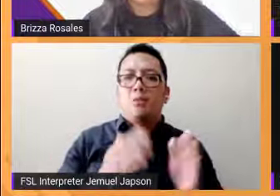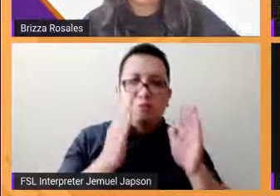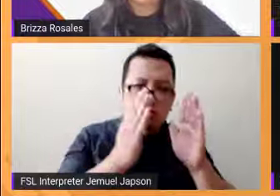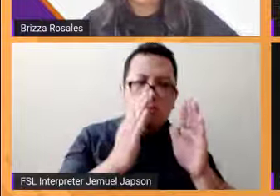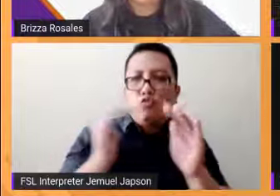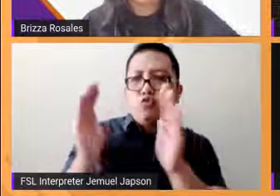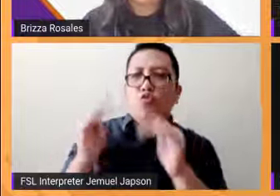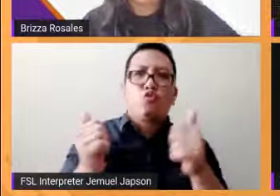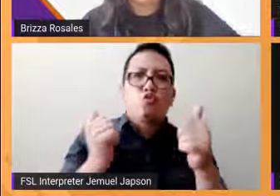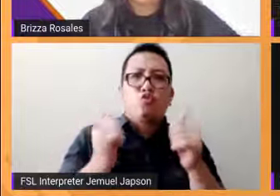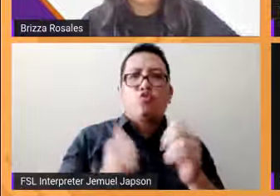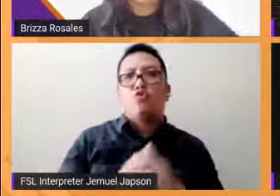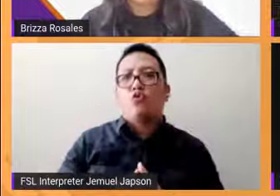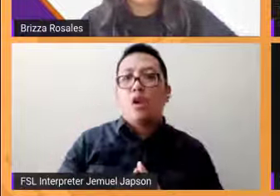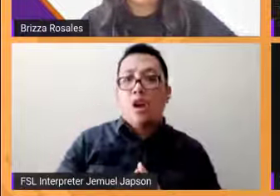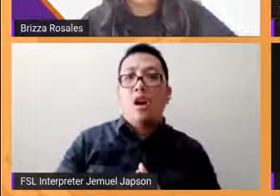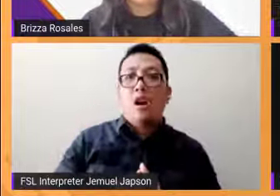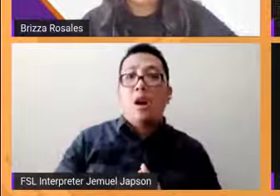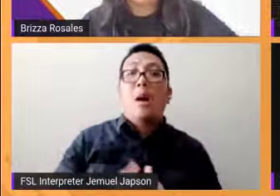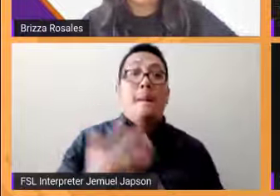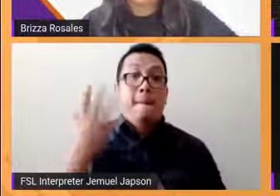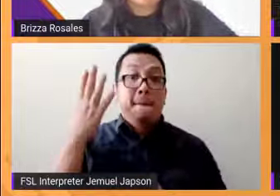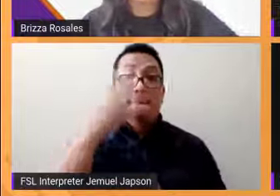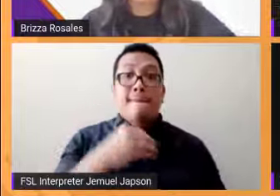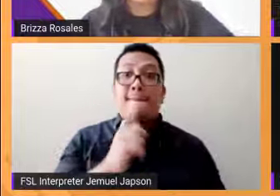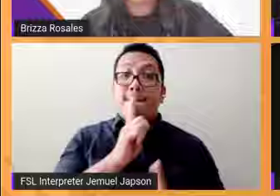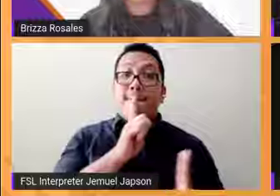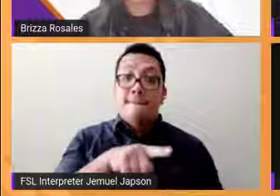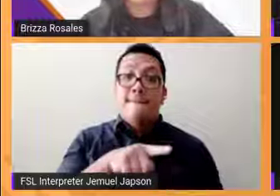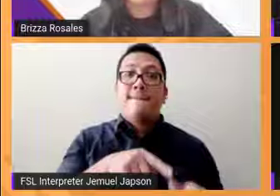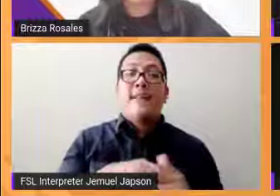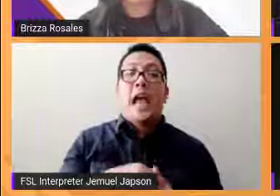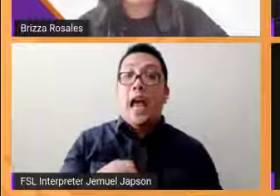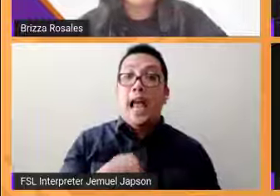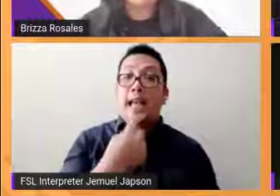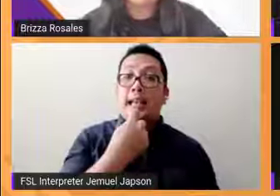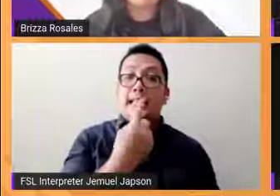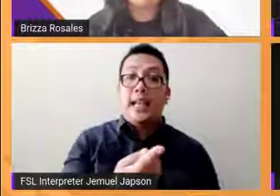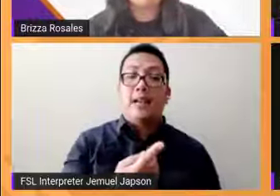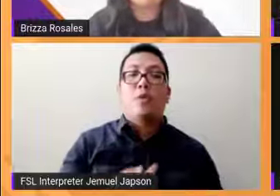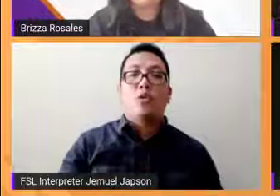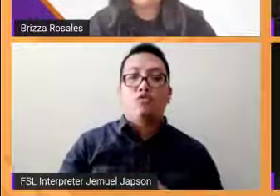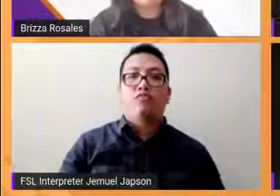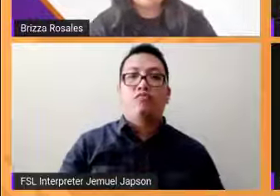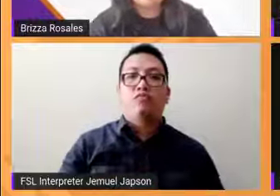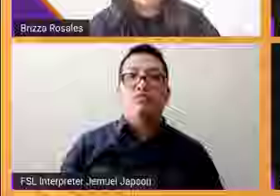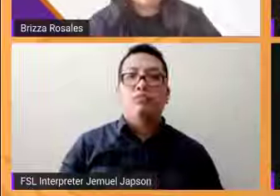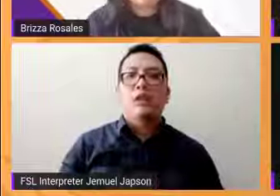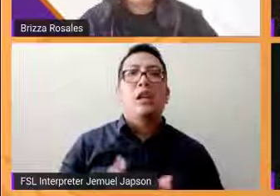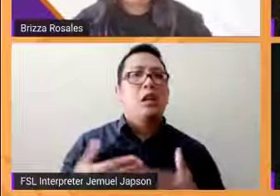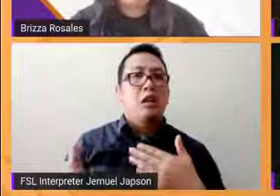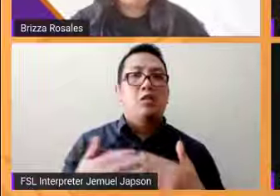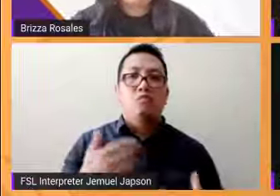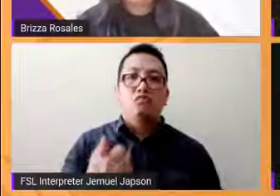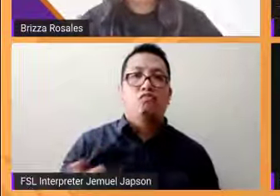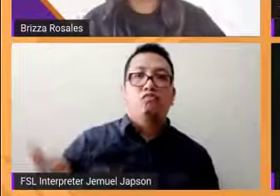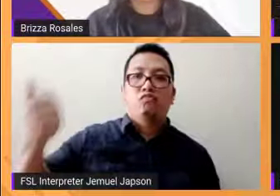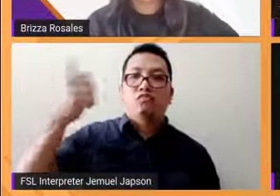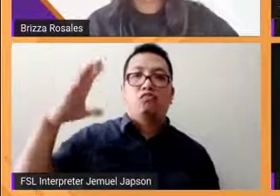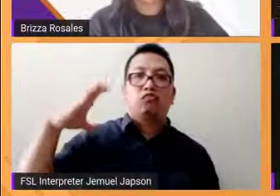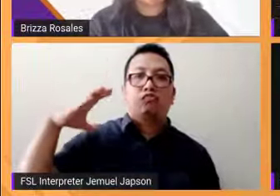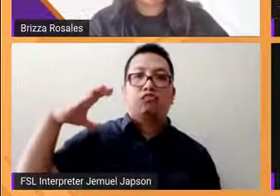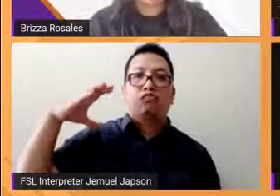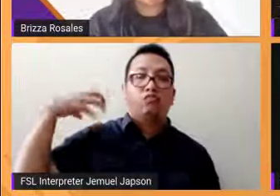Okay magandang tanong yan Brisa as I've mentioned a while ago kahit yung boss namin si Atty. Jennifer Felipe